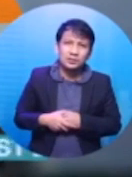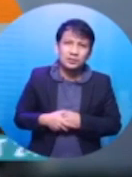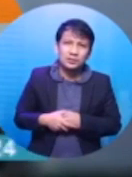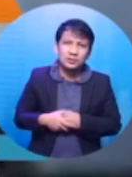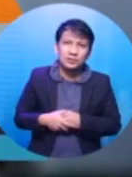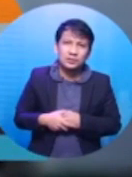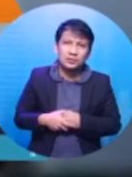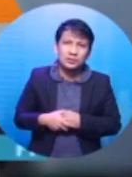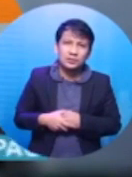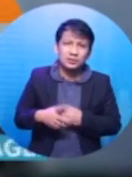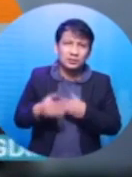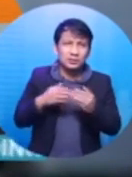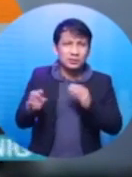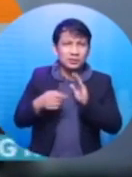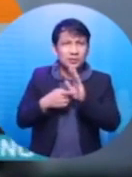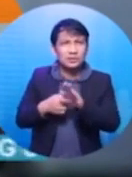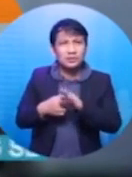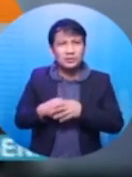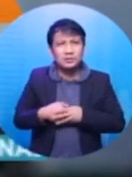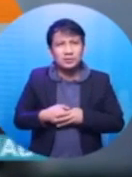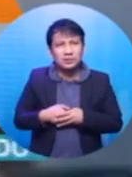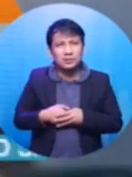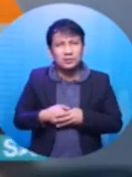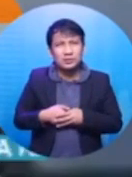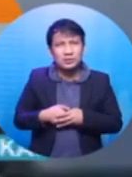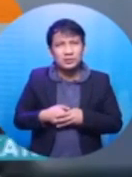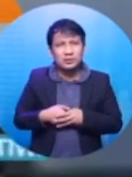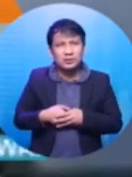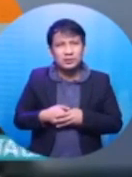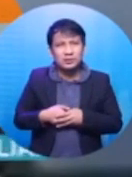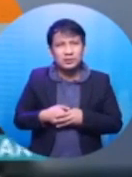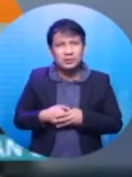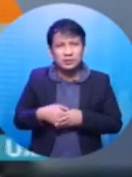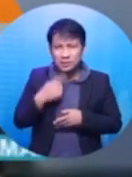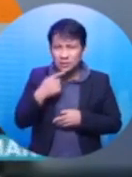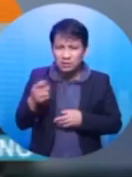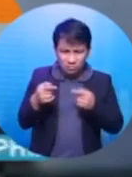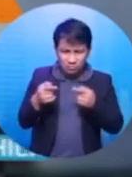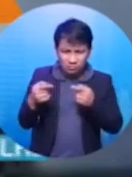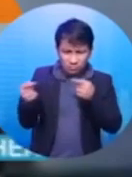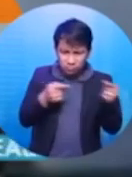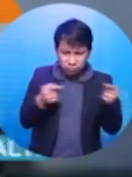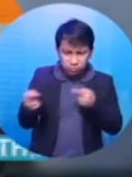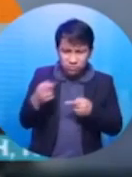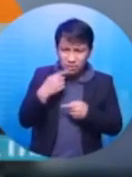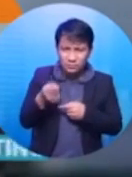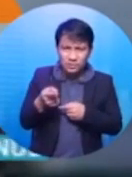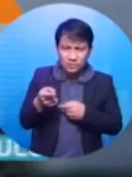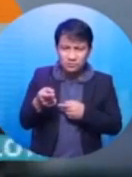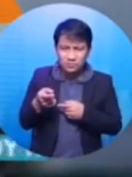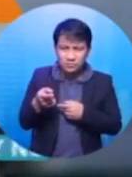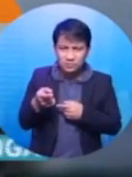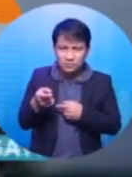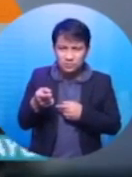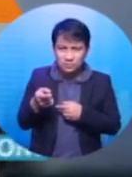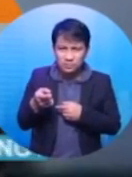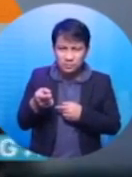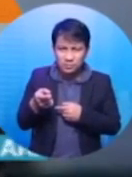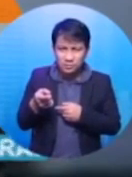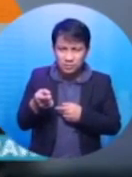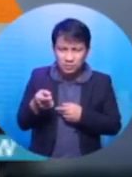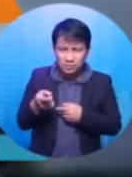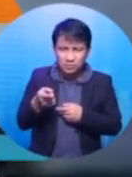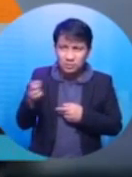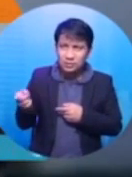tubig, mag-imba ka sa tubig sa balde. Sabi ko, Tapos, nung linggo po, umigid ko si Ate